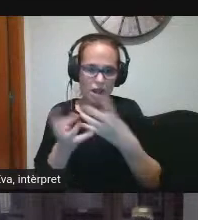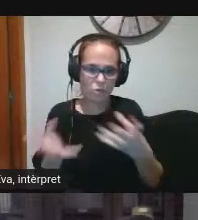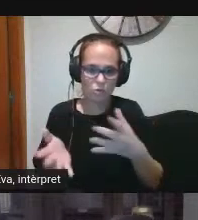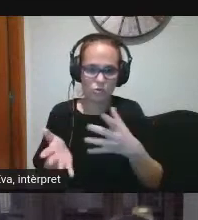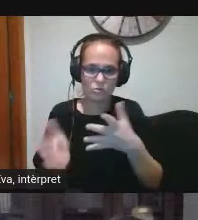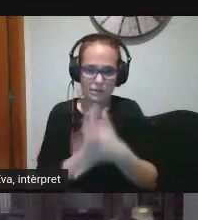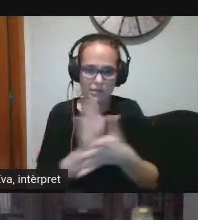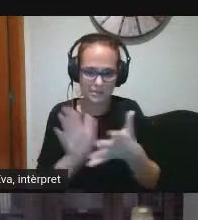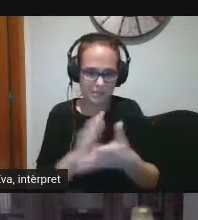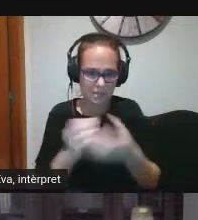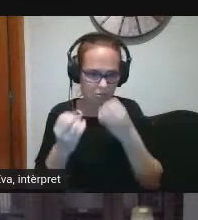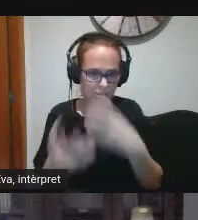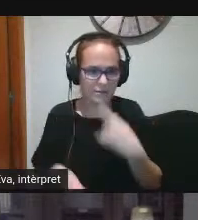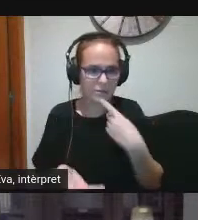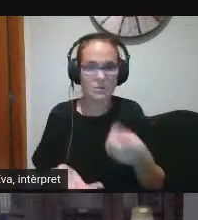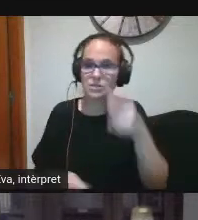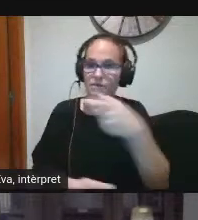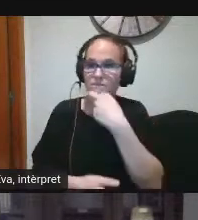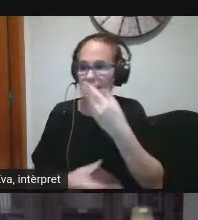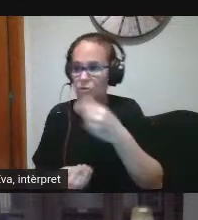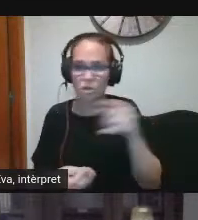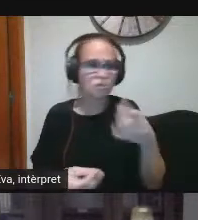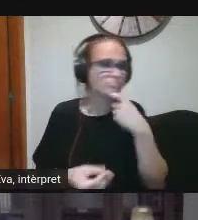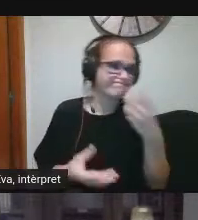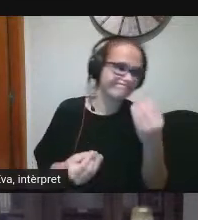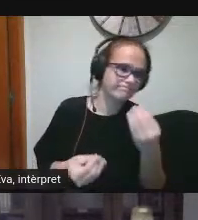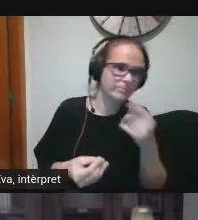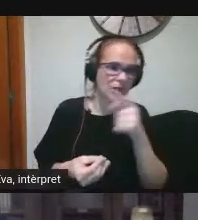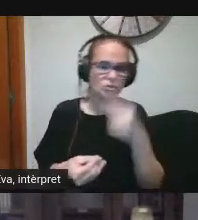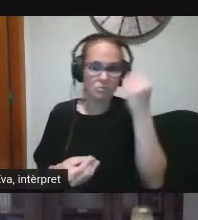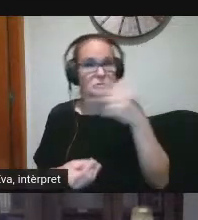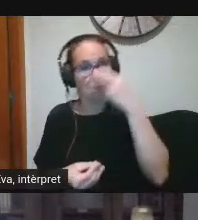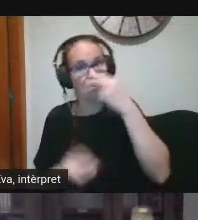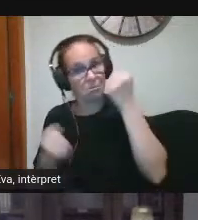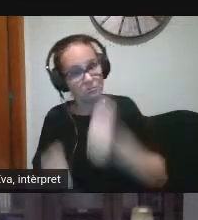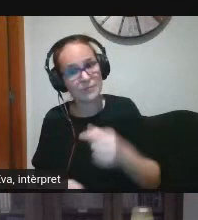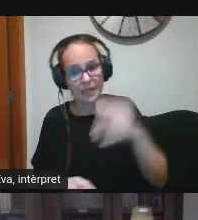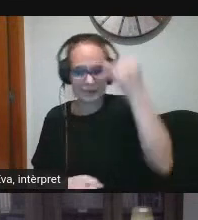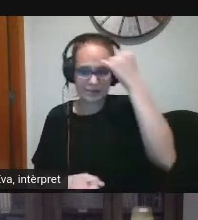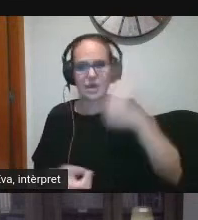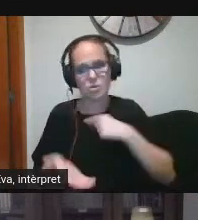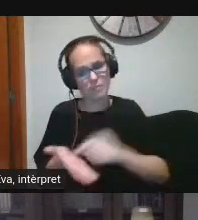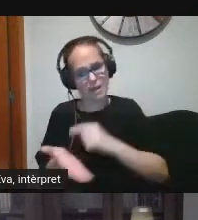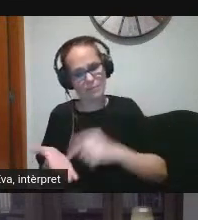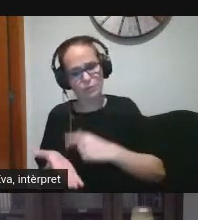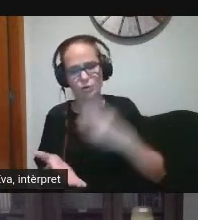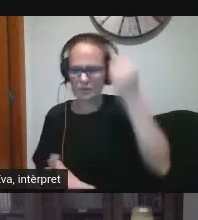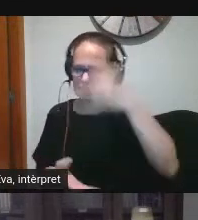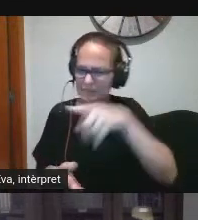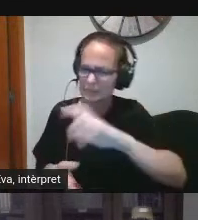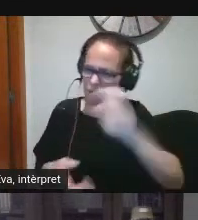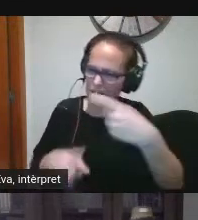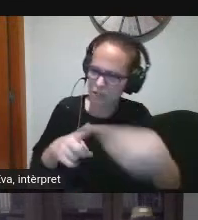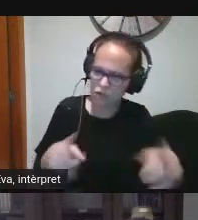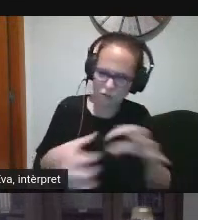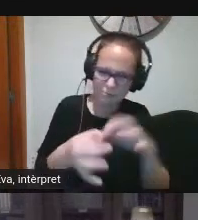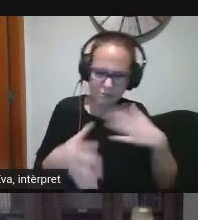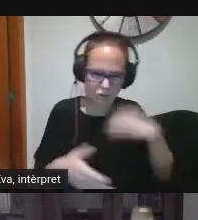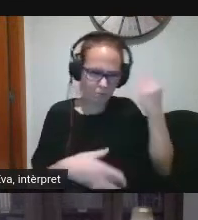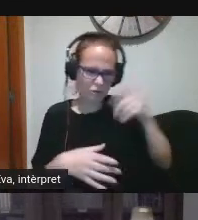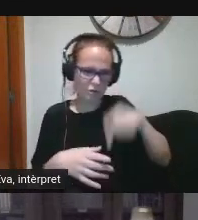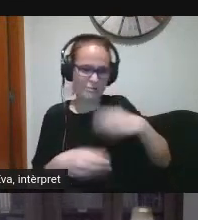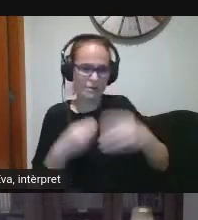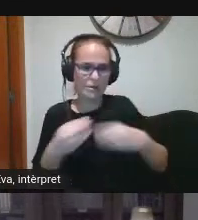comenteu doncs dir-li mira això m'ha agradat molt això no m'ha agradat gaire o això ho trobo superinteressant aquesta idea me l'apunto has pensat en aquesta altra cosa que també faig